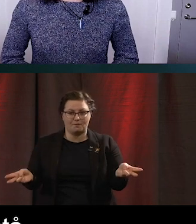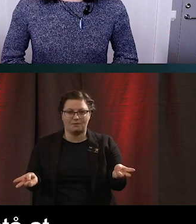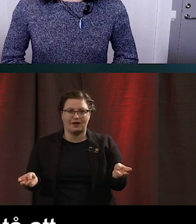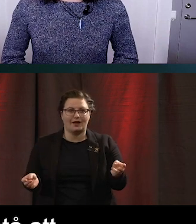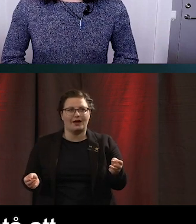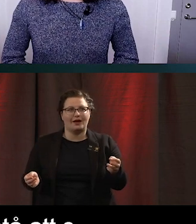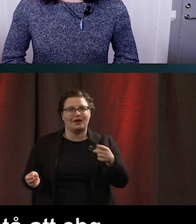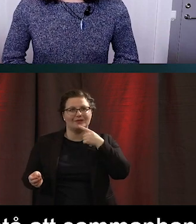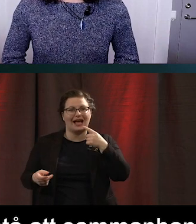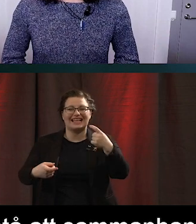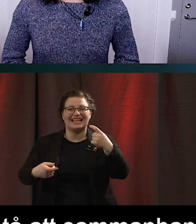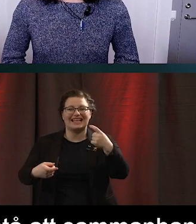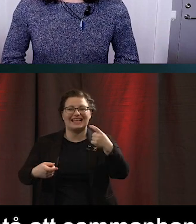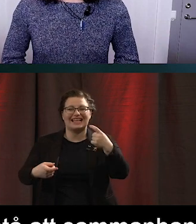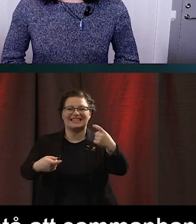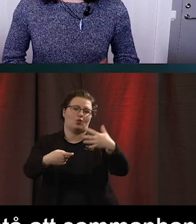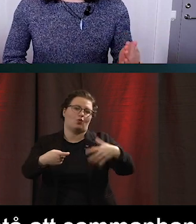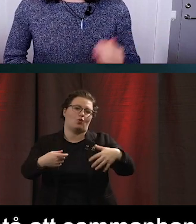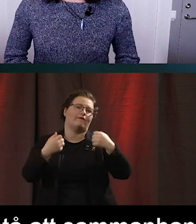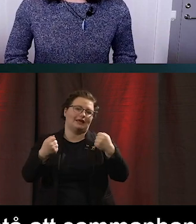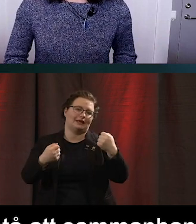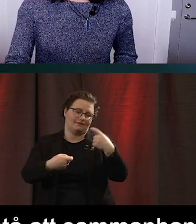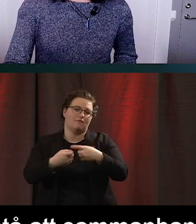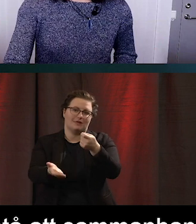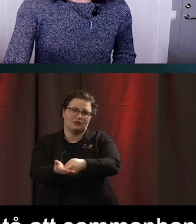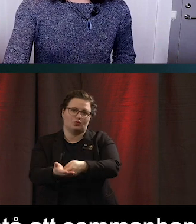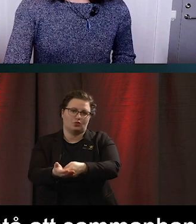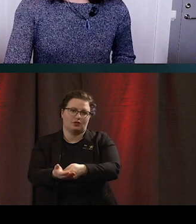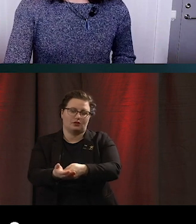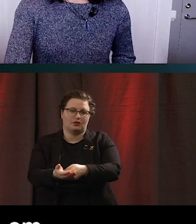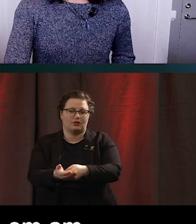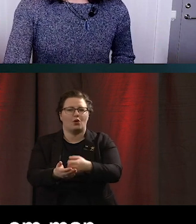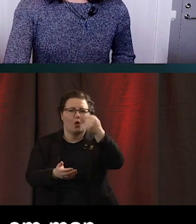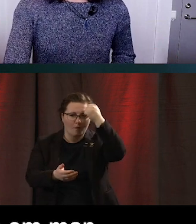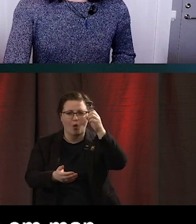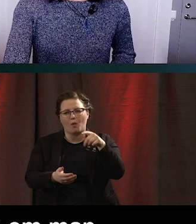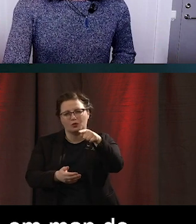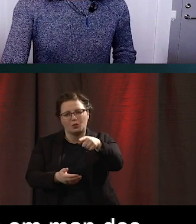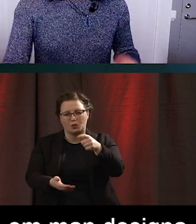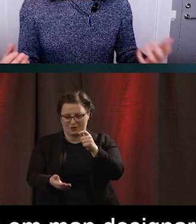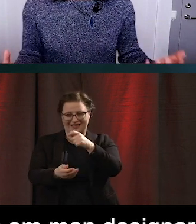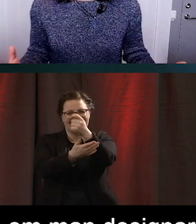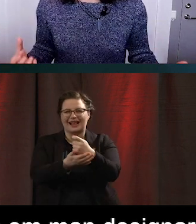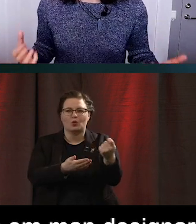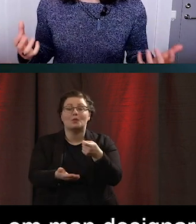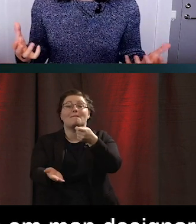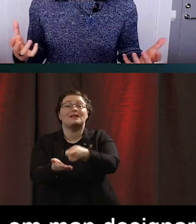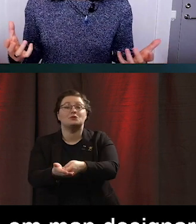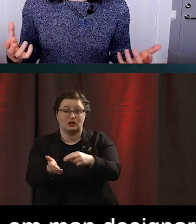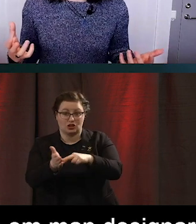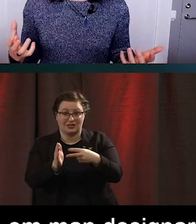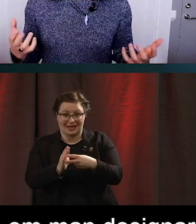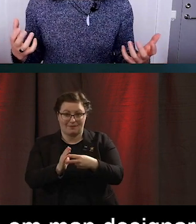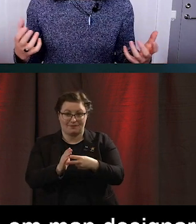ja, sammanhanget är väldigt viktigt för beslut. Och det ska man inte glömma i beslutssystem. Och sen slutligen.